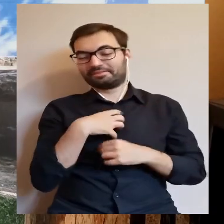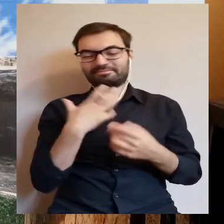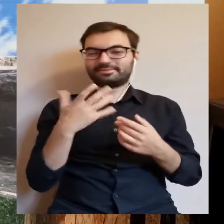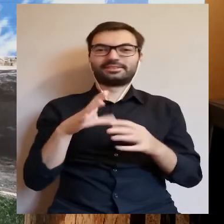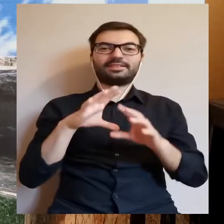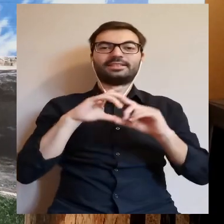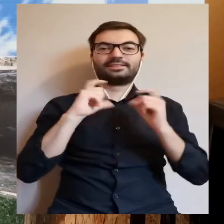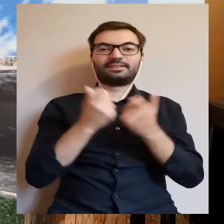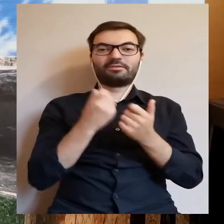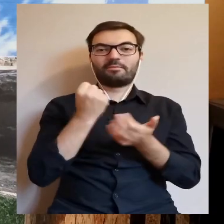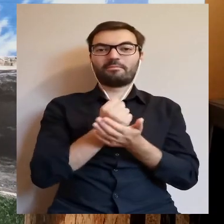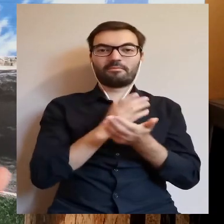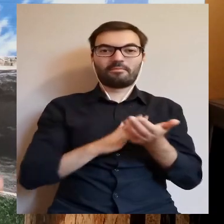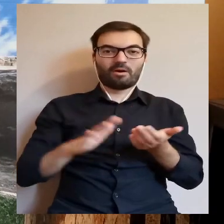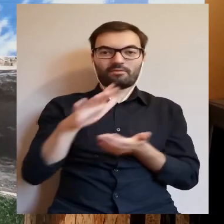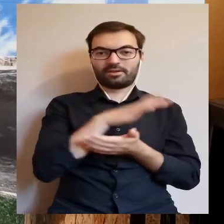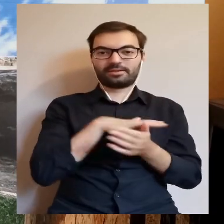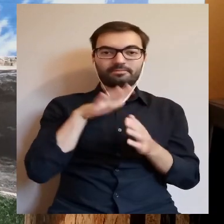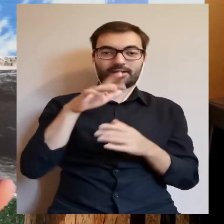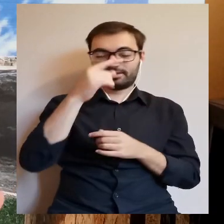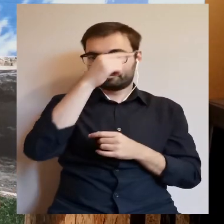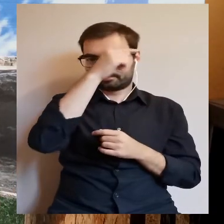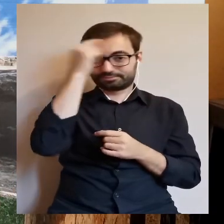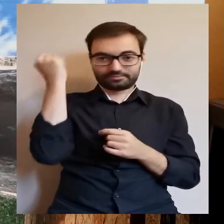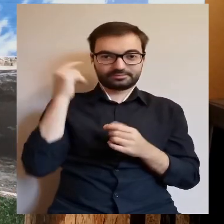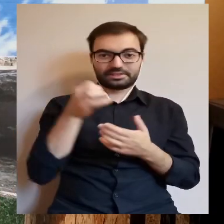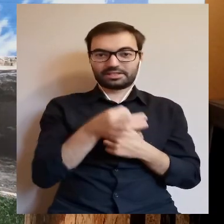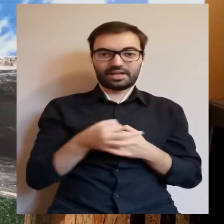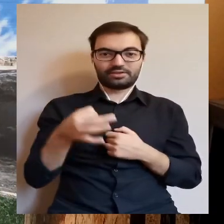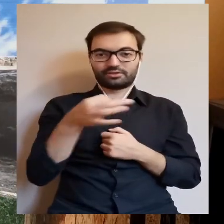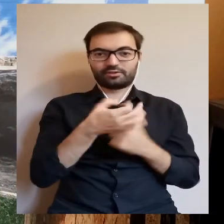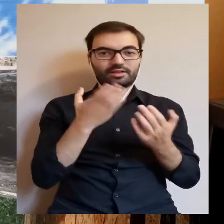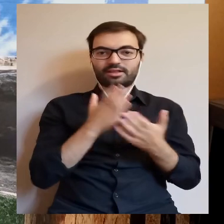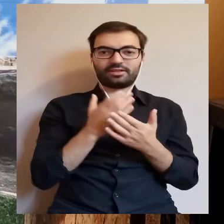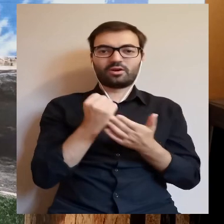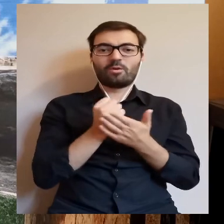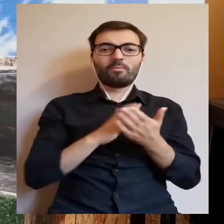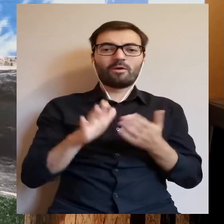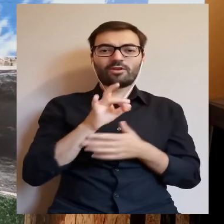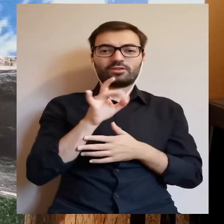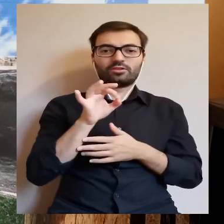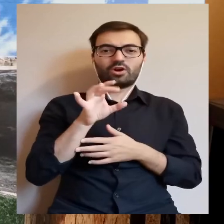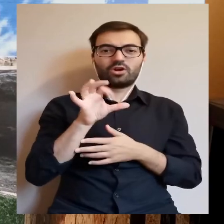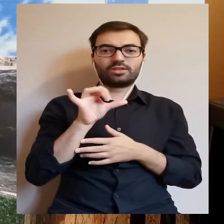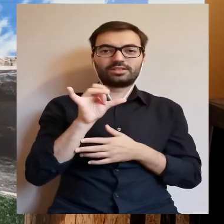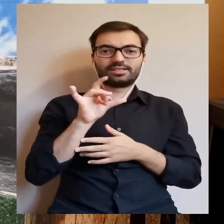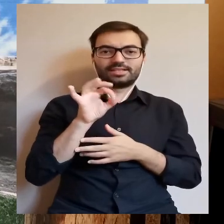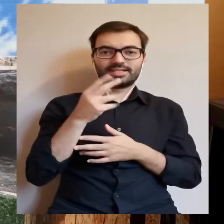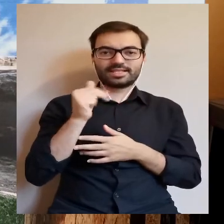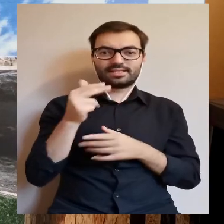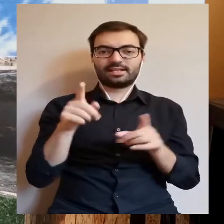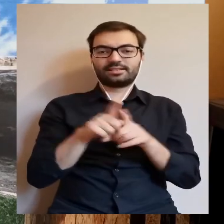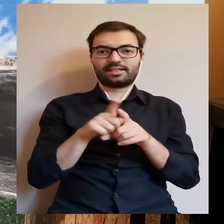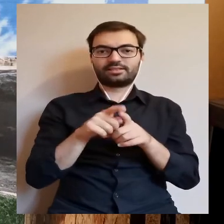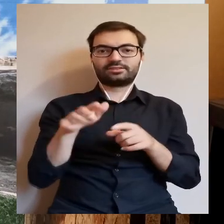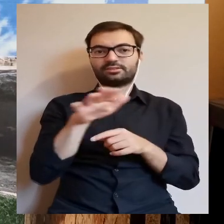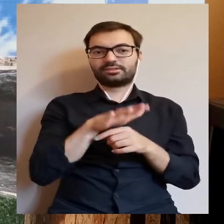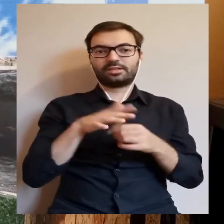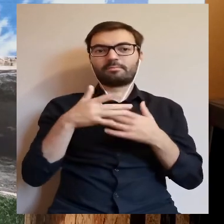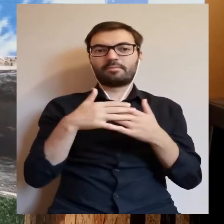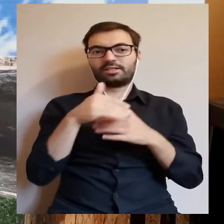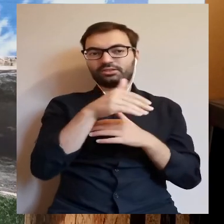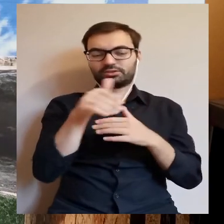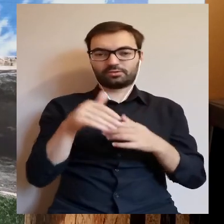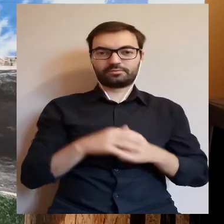na terenie całego powiatu tych jezior jest dużo, dużo więcej. Zresztą nie tylko na terenie powiatu gostynińskiego, ale także na